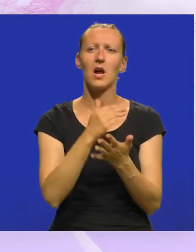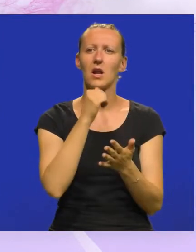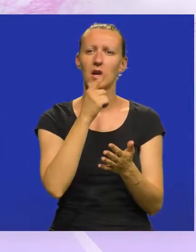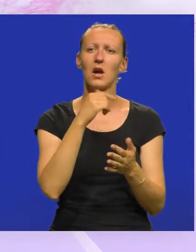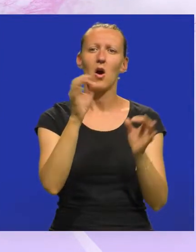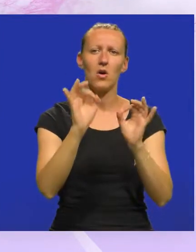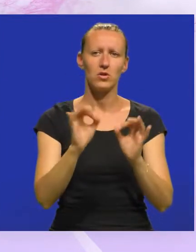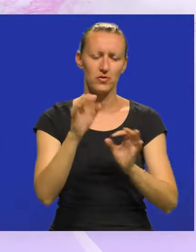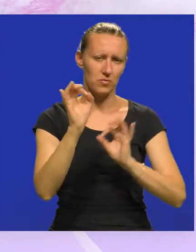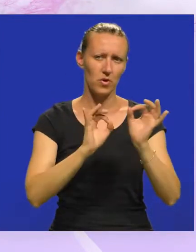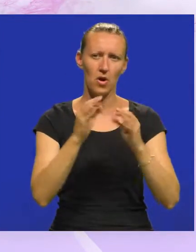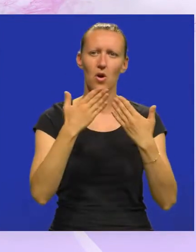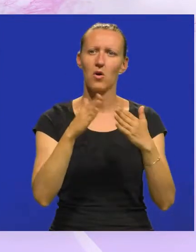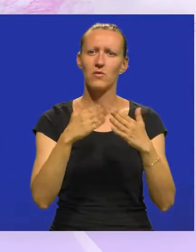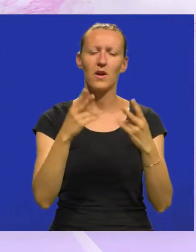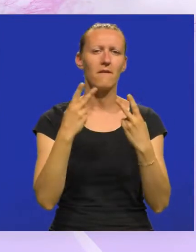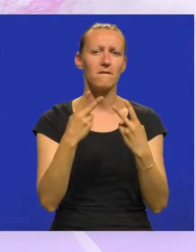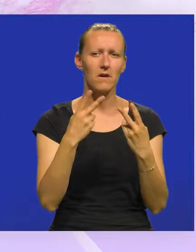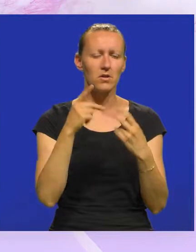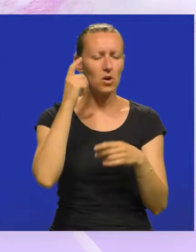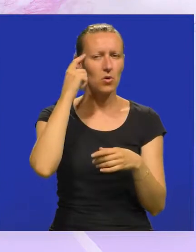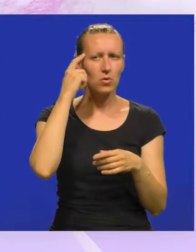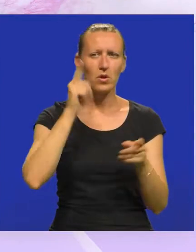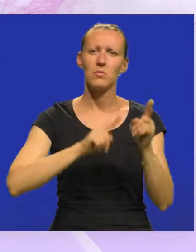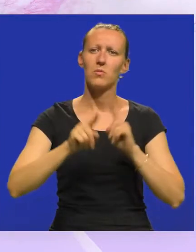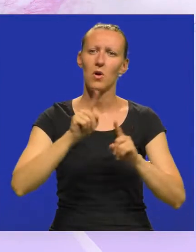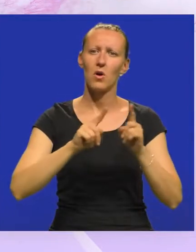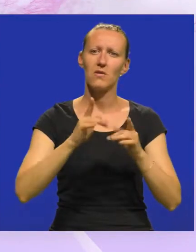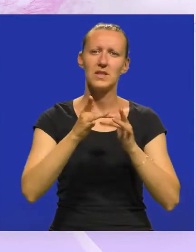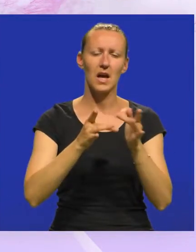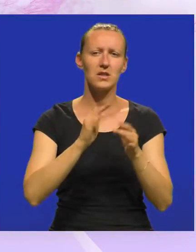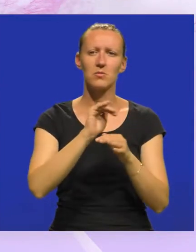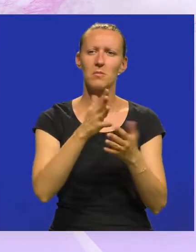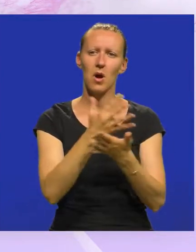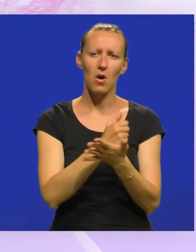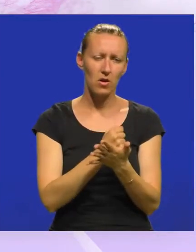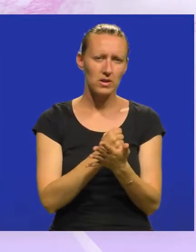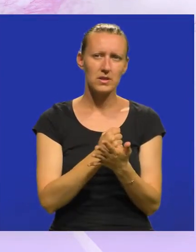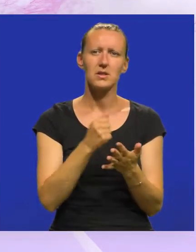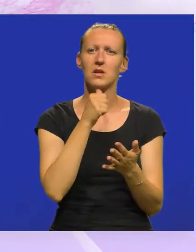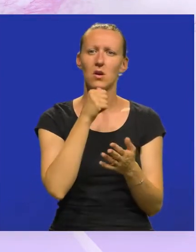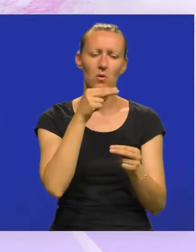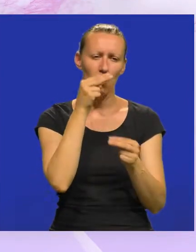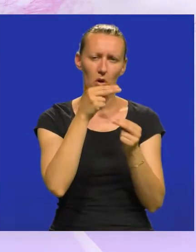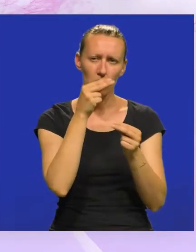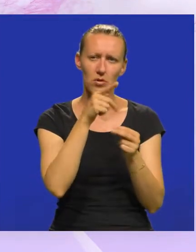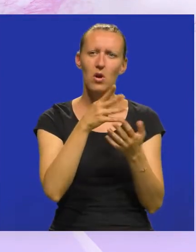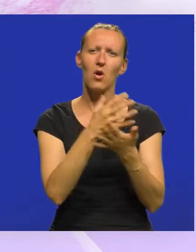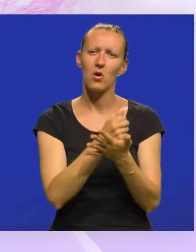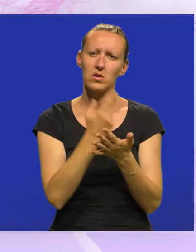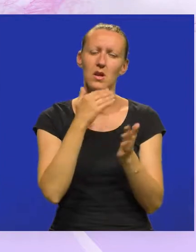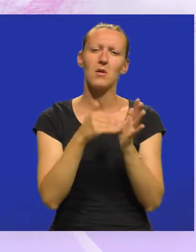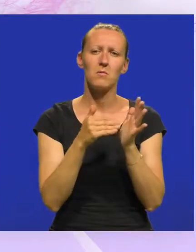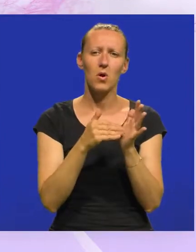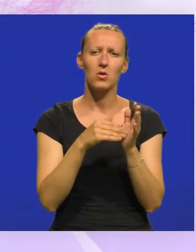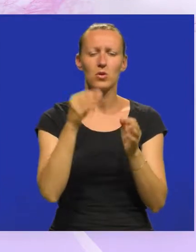i kao održivi projekt otvaranja značajnog kulturno-povijesnog nasljeđa prema korisnicima u kontroliranom korištenju